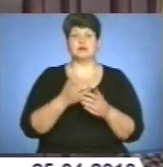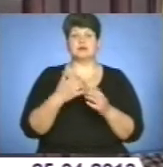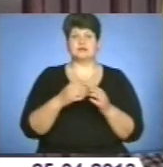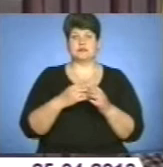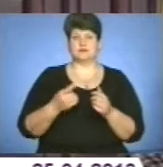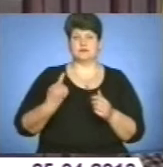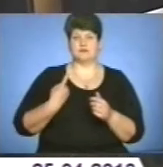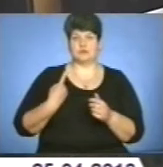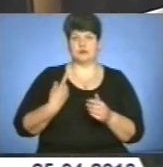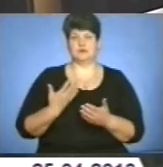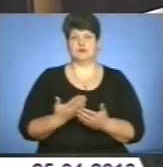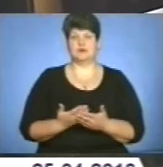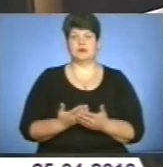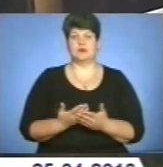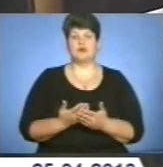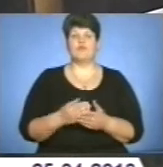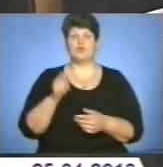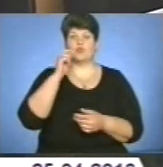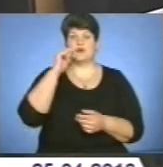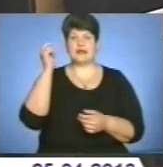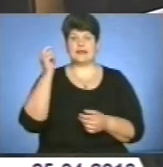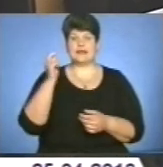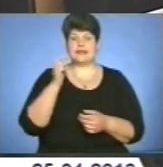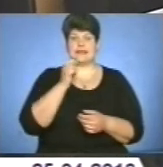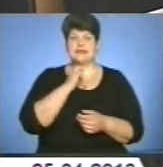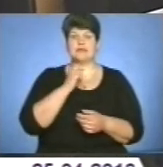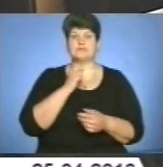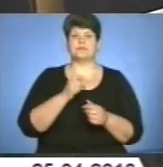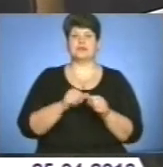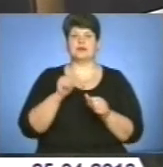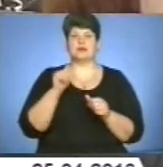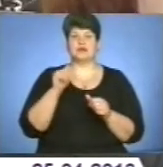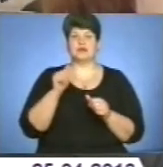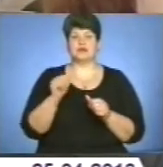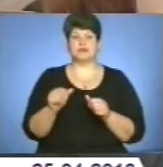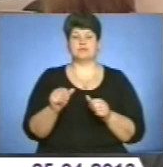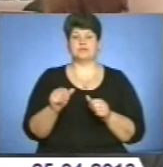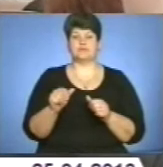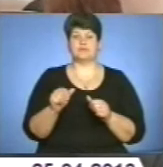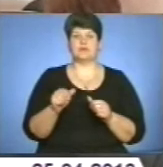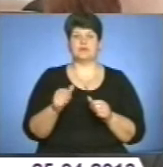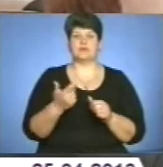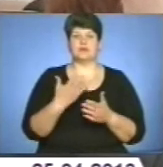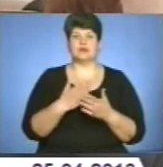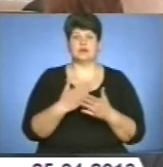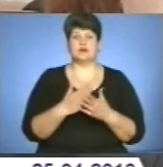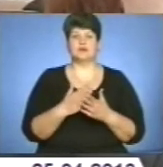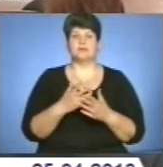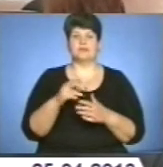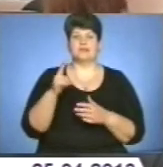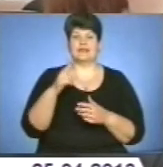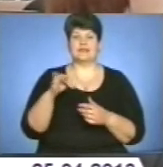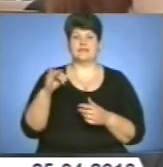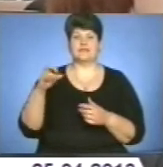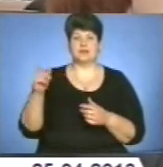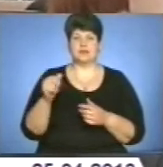строкової служби. В Україні відповідно до національного календаря щеплень обов'язково є вакцинація від 10 інструкційних хвороб – дифтерії, правця, кашлюку,